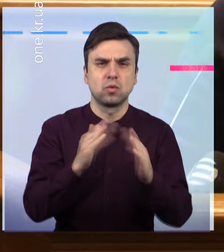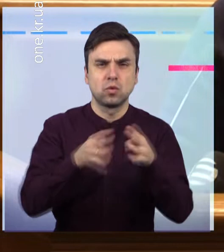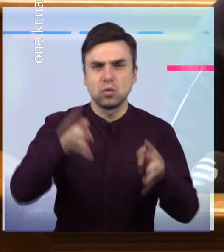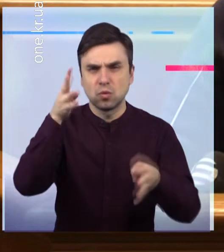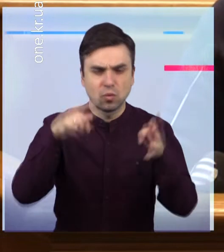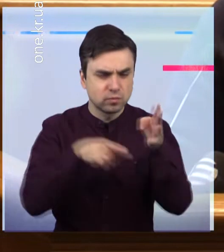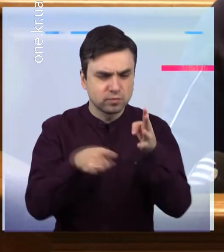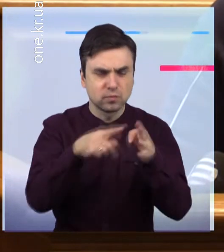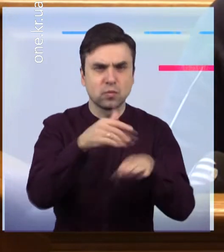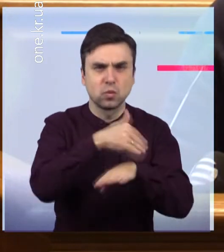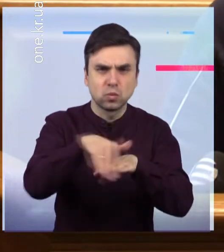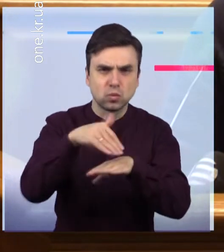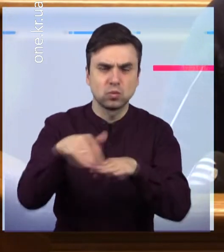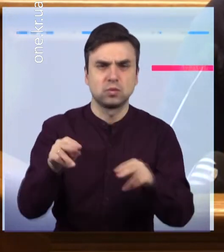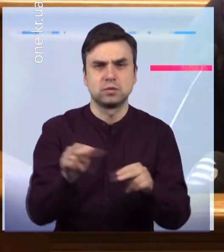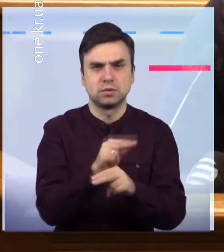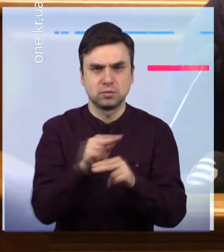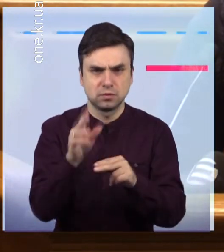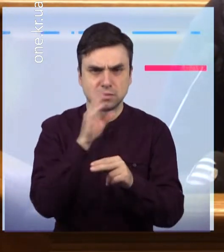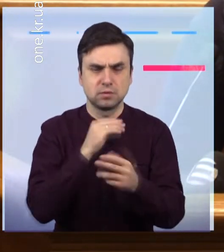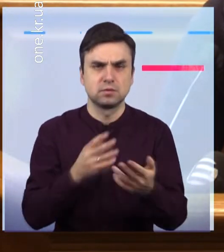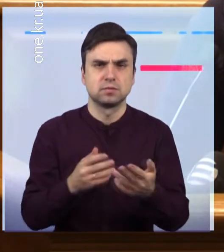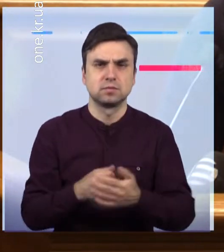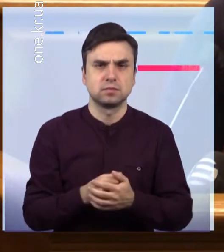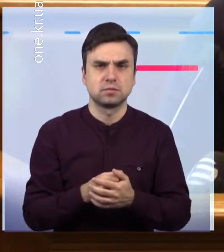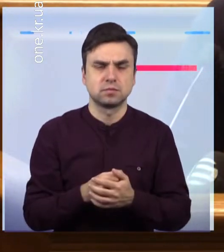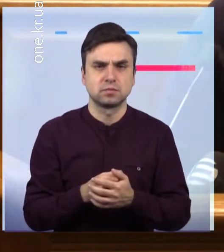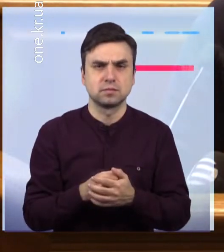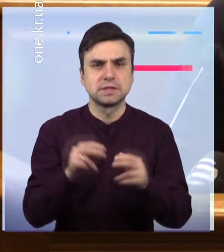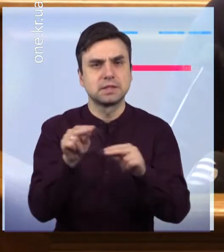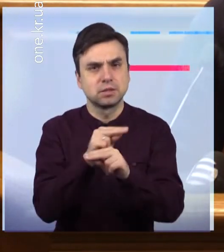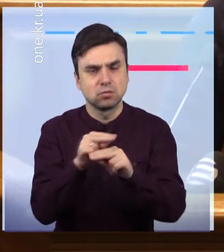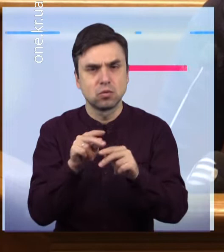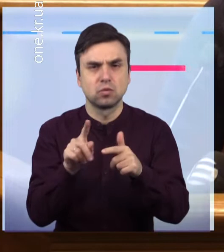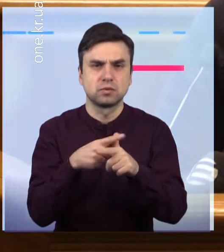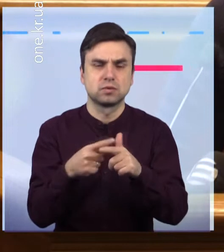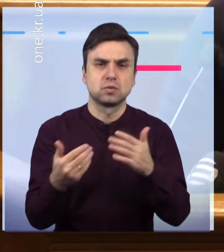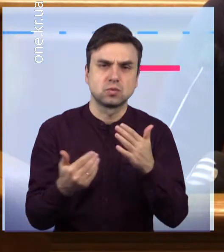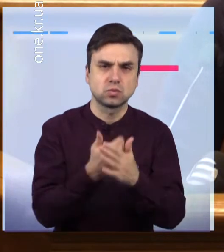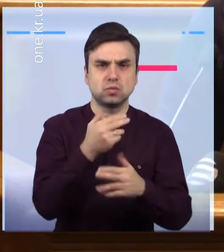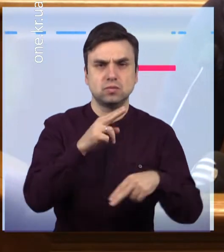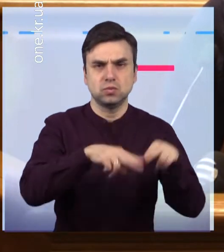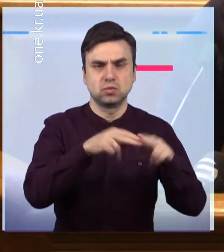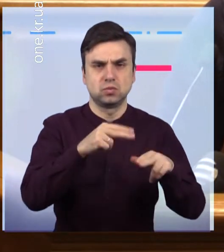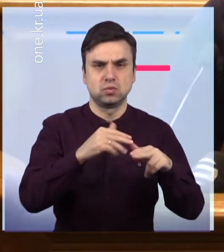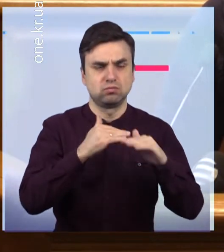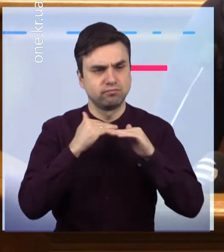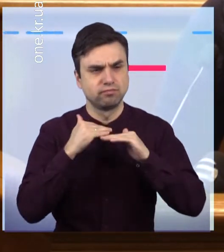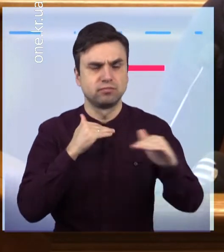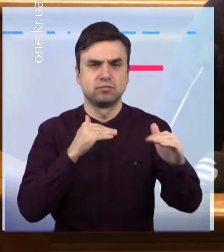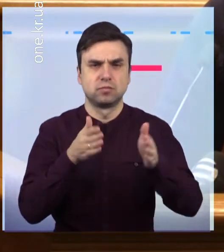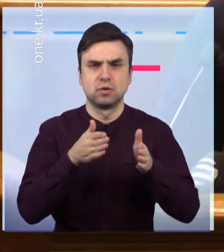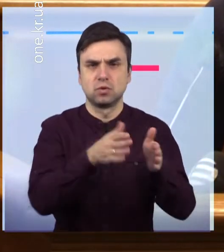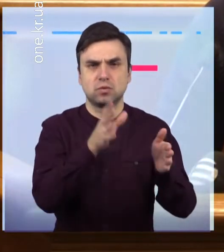ремонт доріг міста, також поточне утримання та поточний ремонт з капітальним